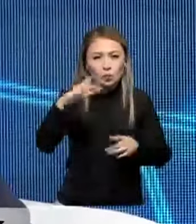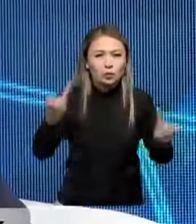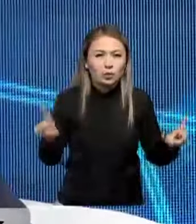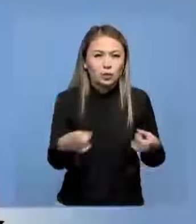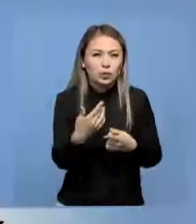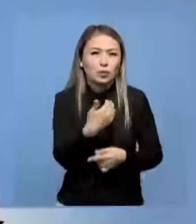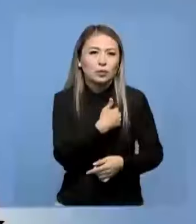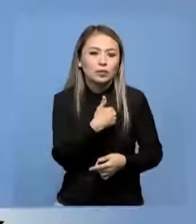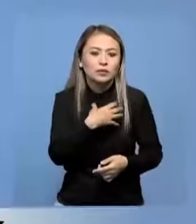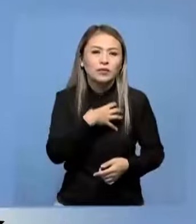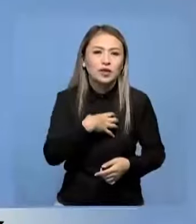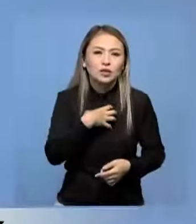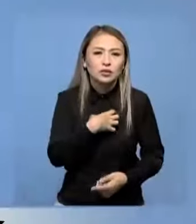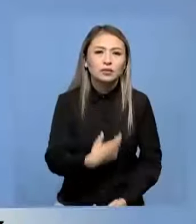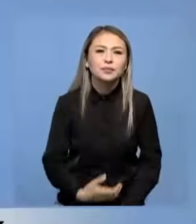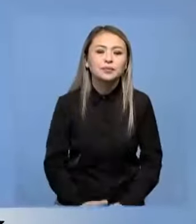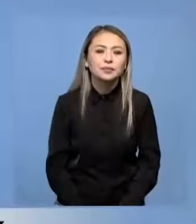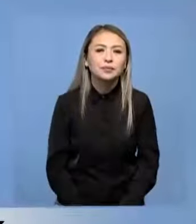маңызы зор.